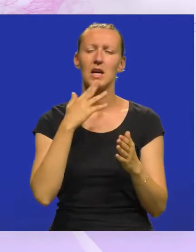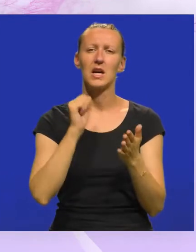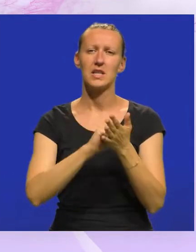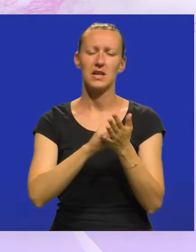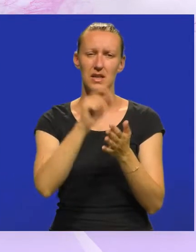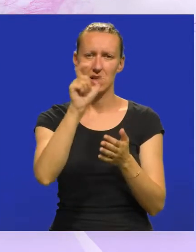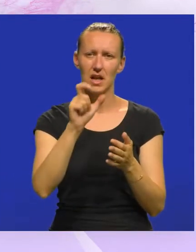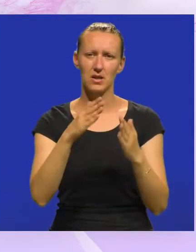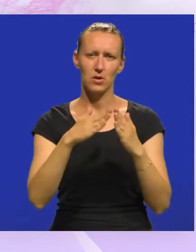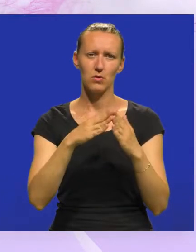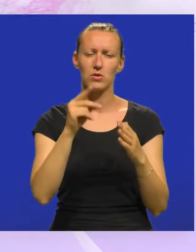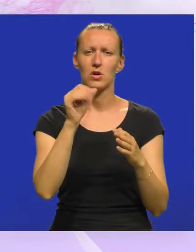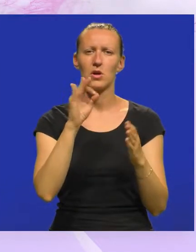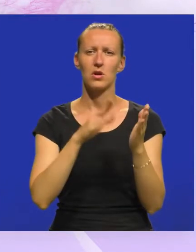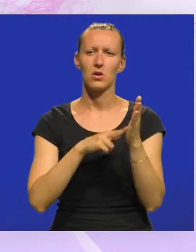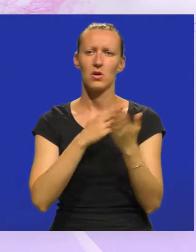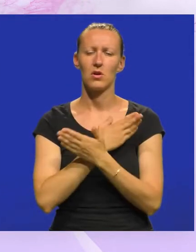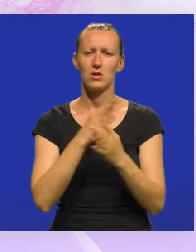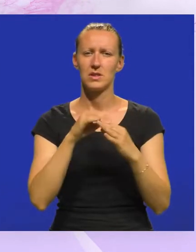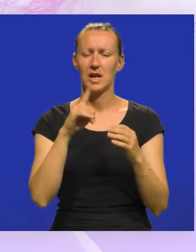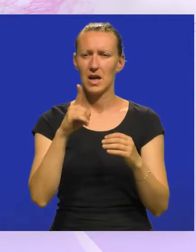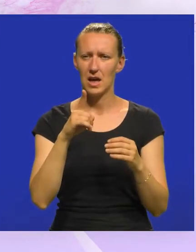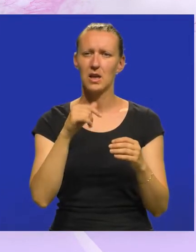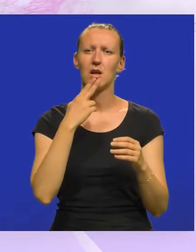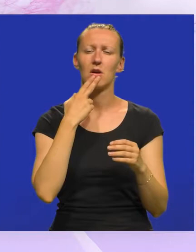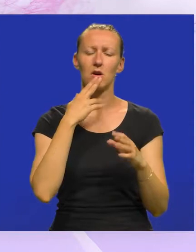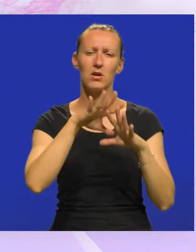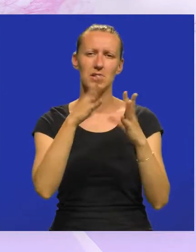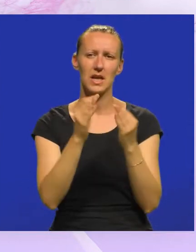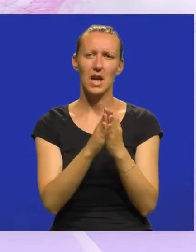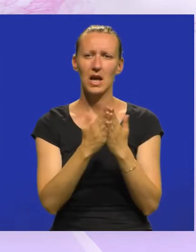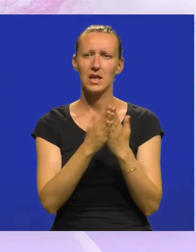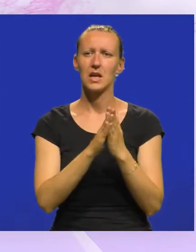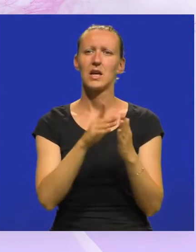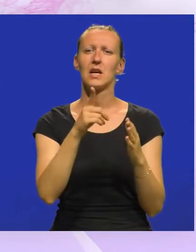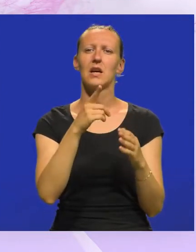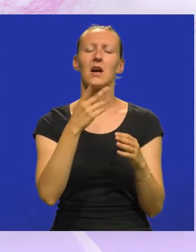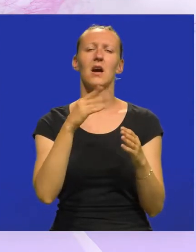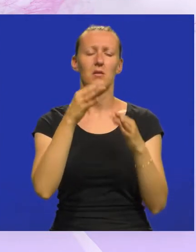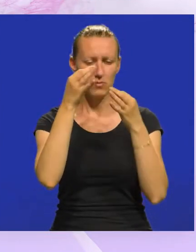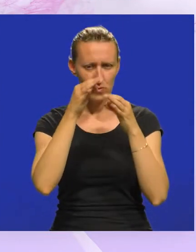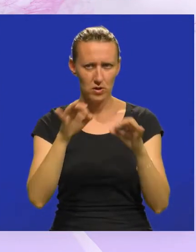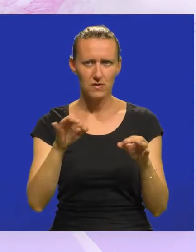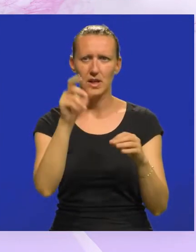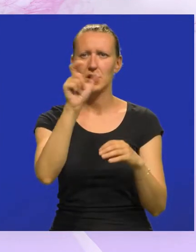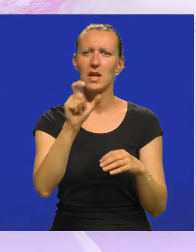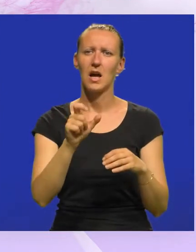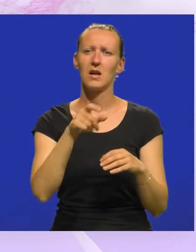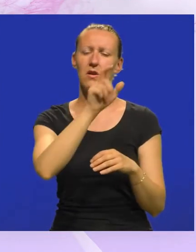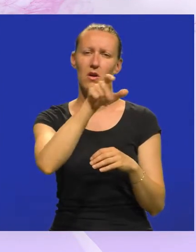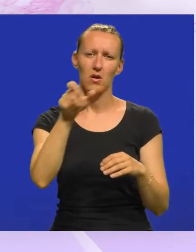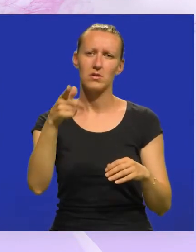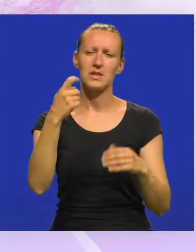Izdavač je Talijanska kuća Ronzani Editore iz Vičence, koja je cijelu zbirku Vento Veneto posvetila talijanskim